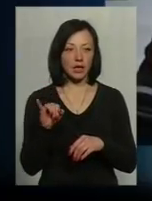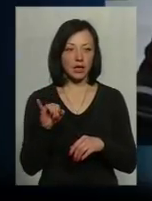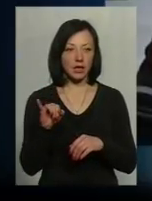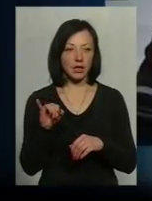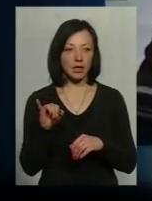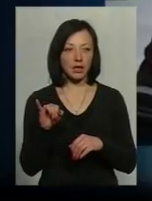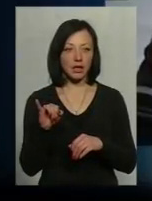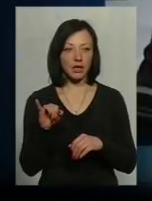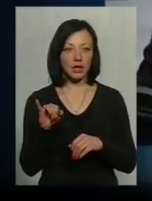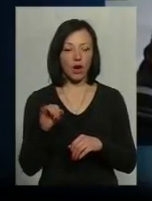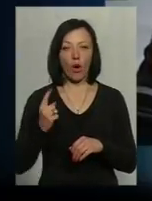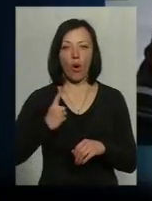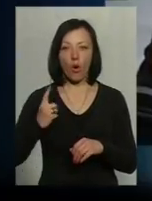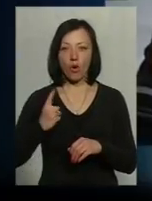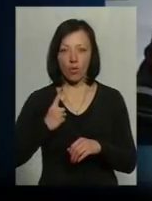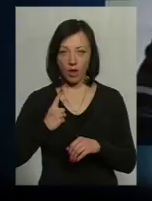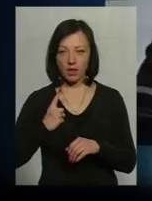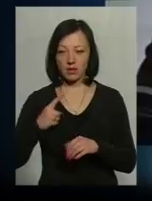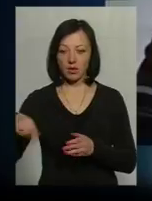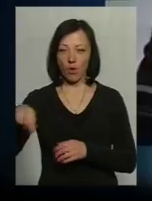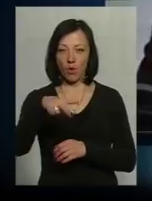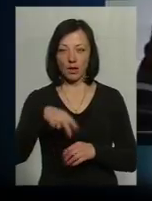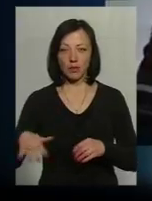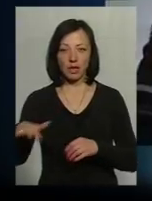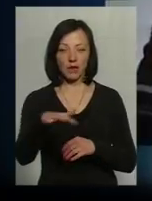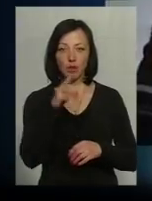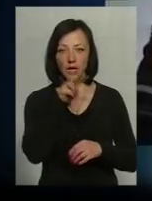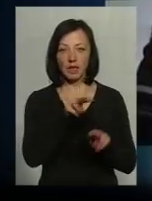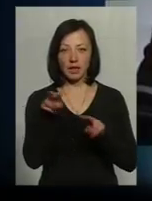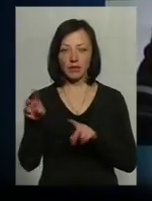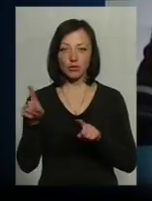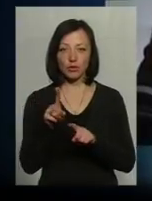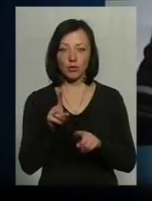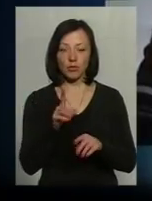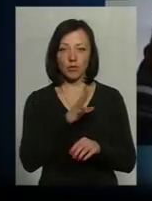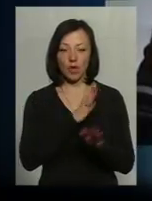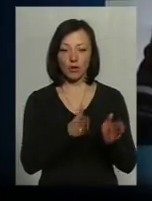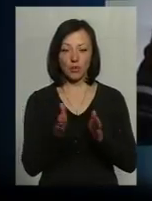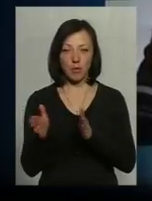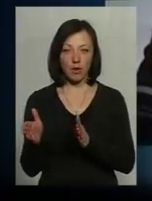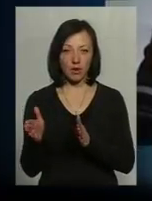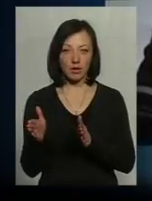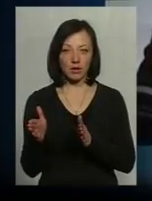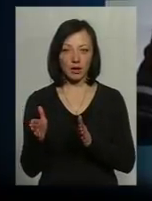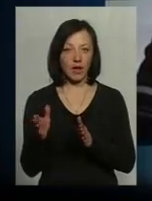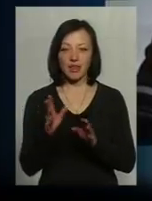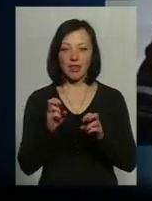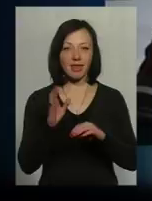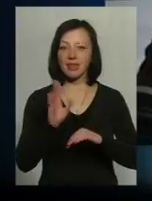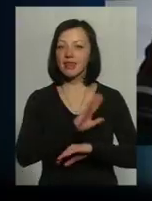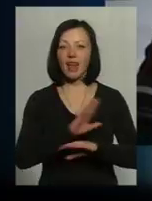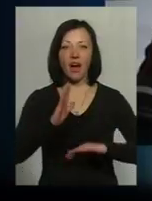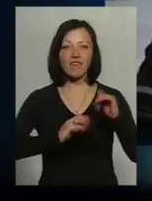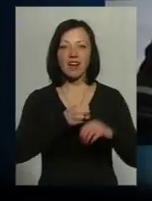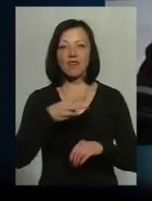нехваліфікований працівник, який ходить по території, дивиться, щоб ферма була надійно захищена від